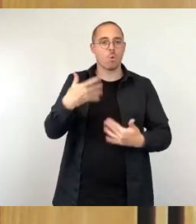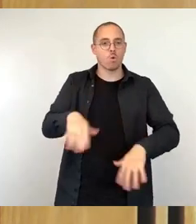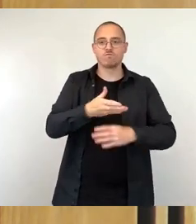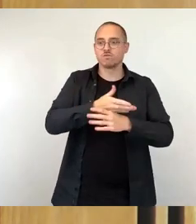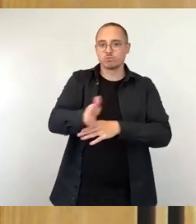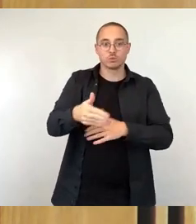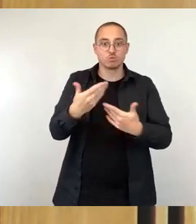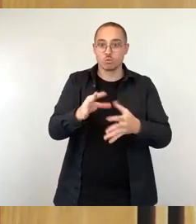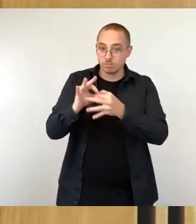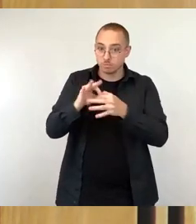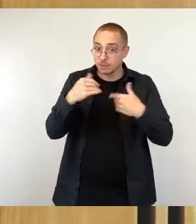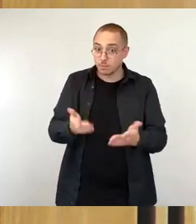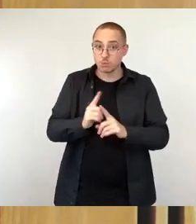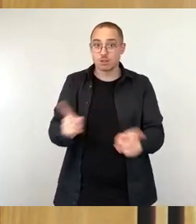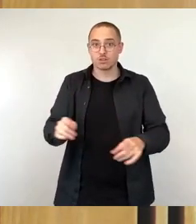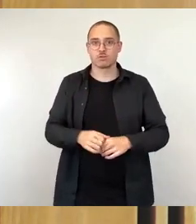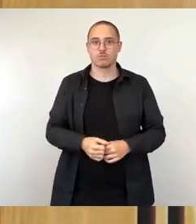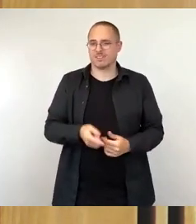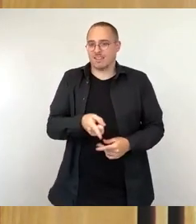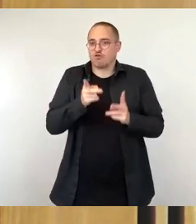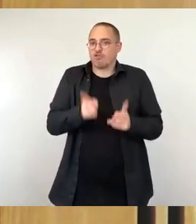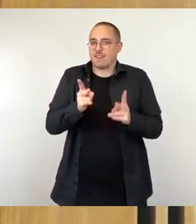markant größer ist, entsteht doch ein Schaden.